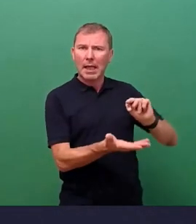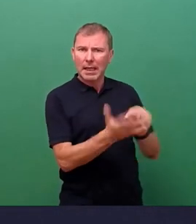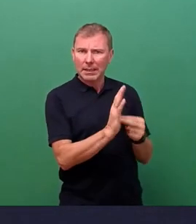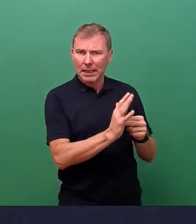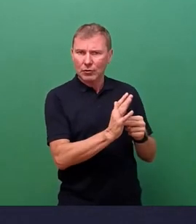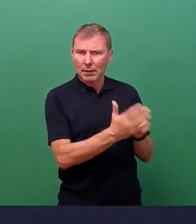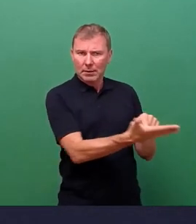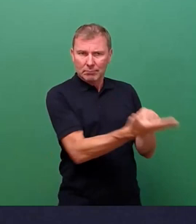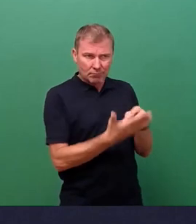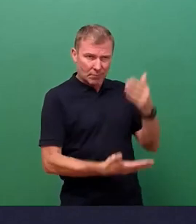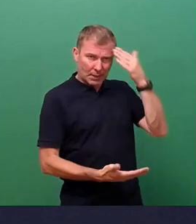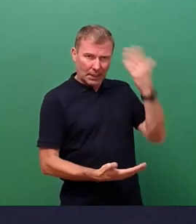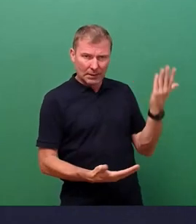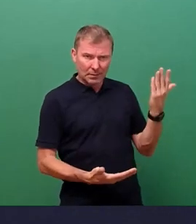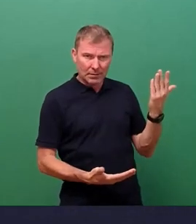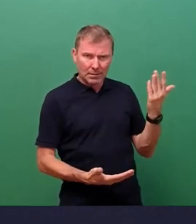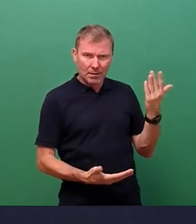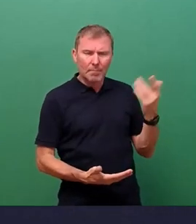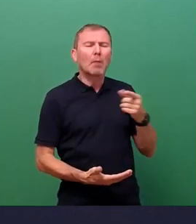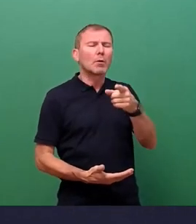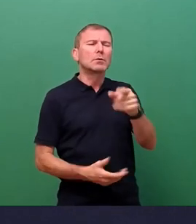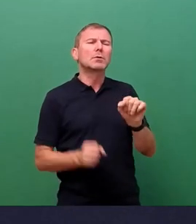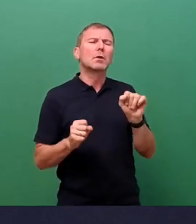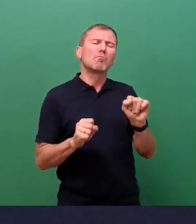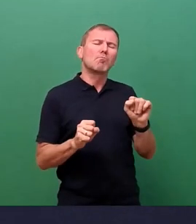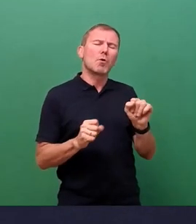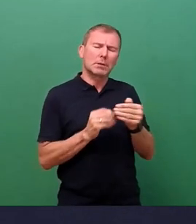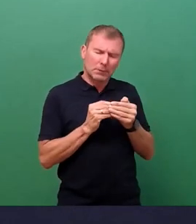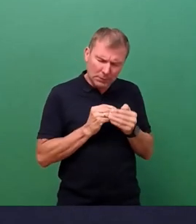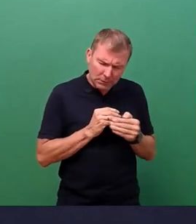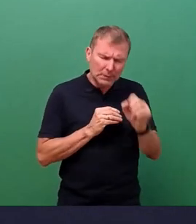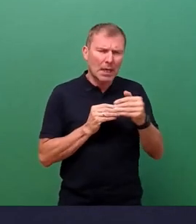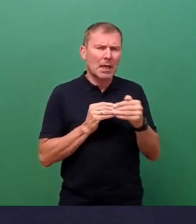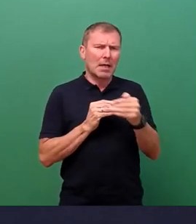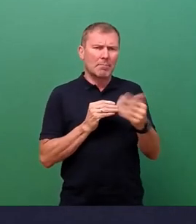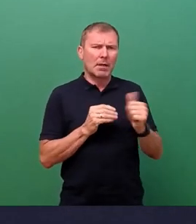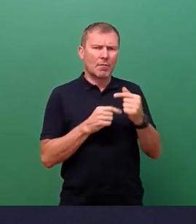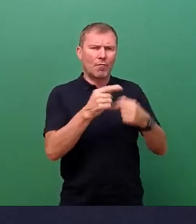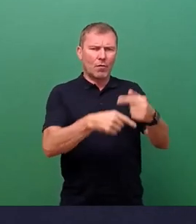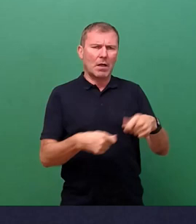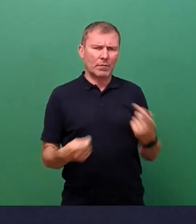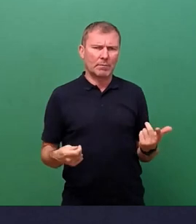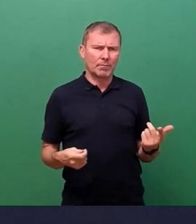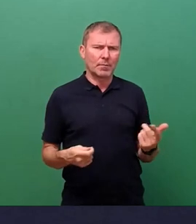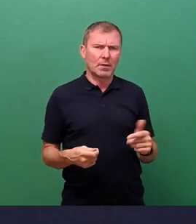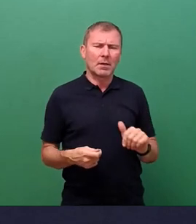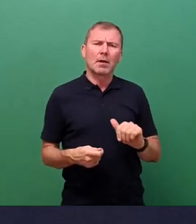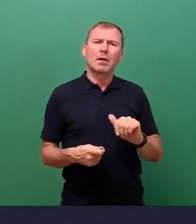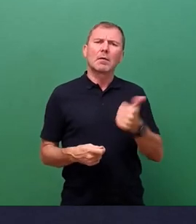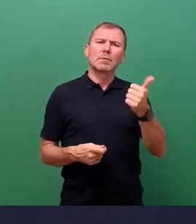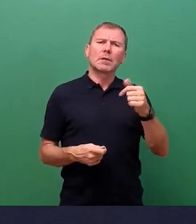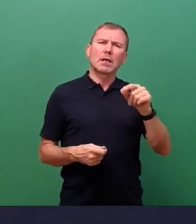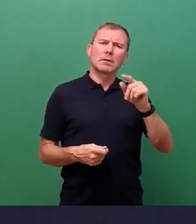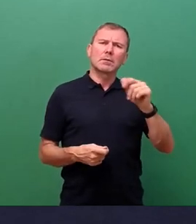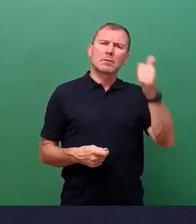kennt. Aber dass es möglichst einen Vorlauf gibt, der das Ding erst einmal ermöglicht, das einzuplanen, ist klar.